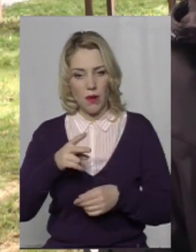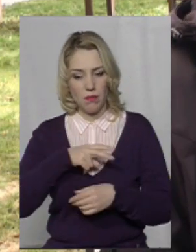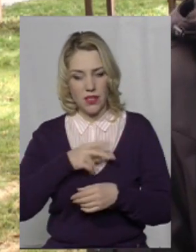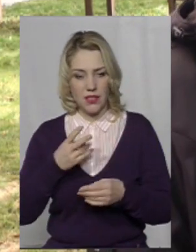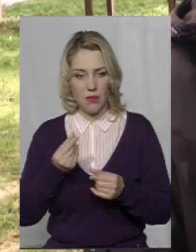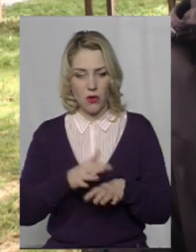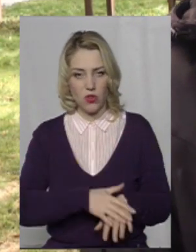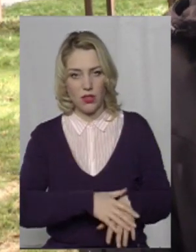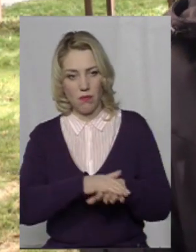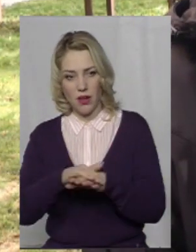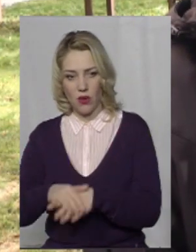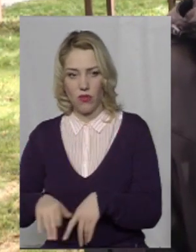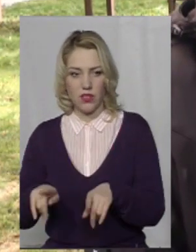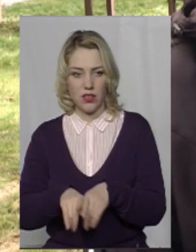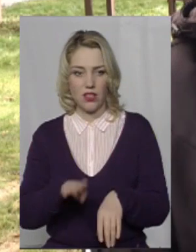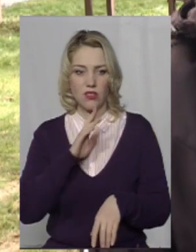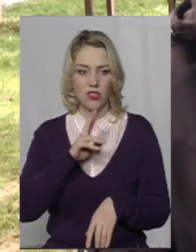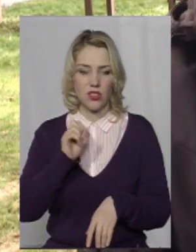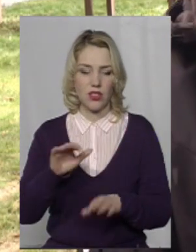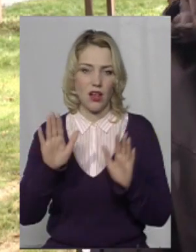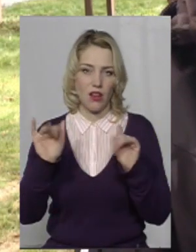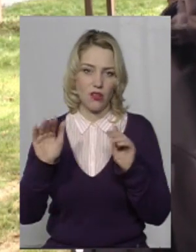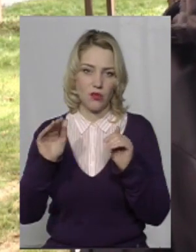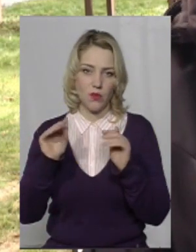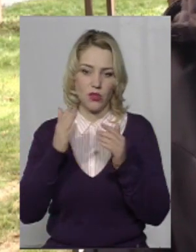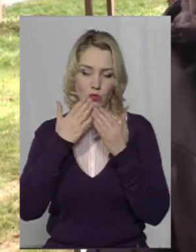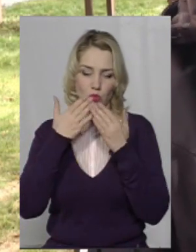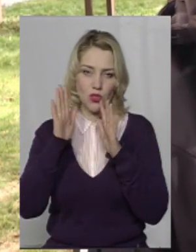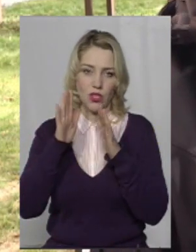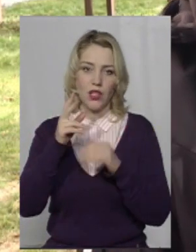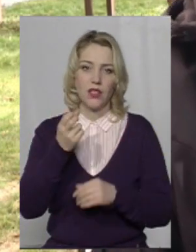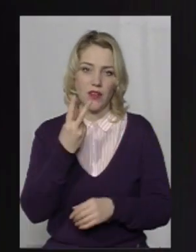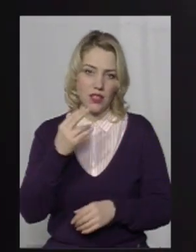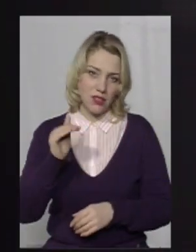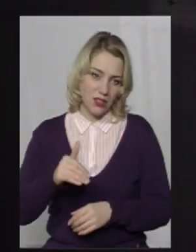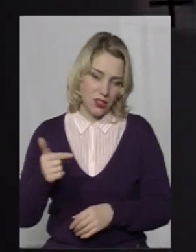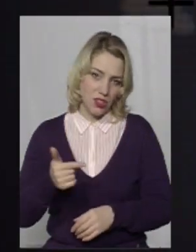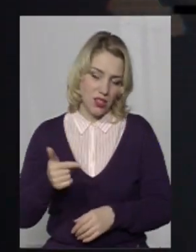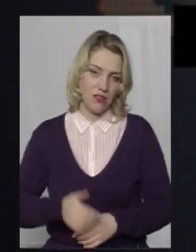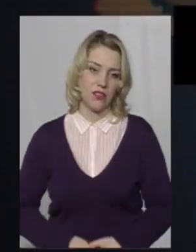грошові кошти. І так місцева жителька розпрощалася з 12 тисячами гривень.